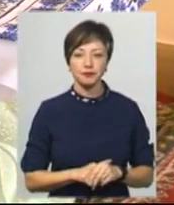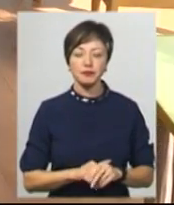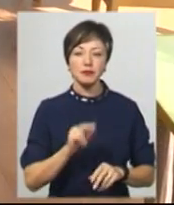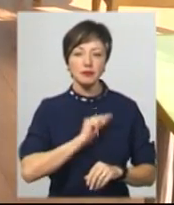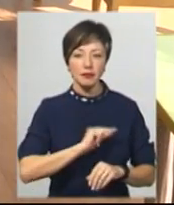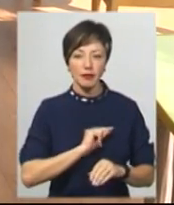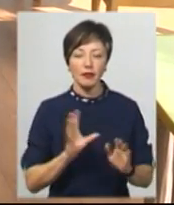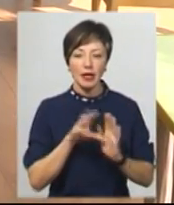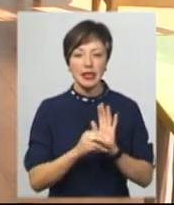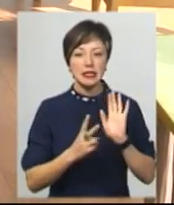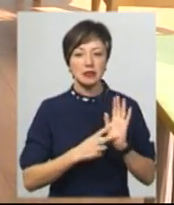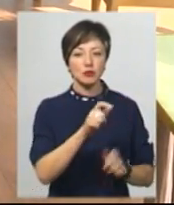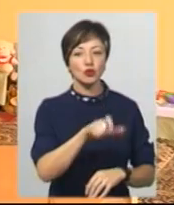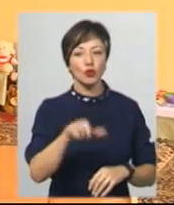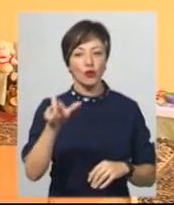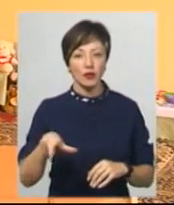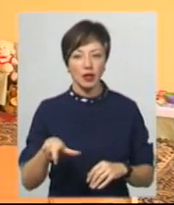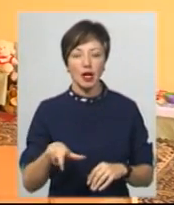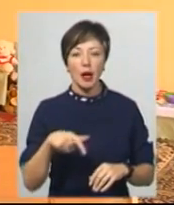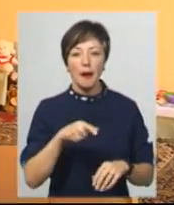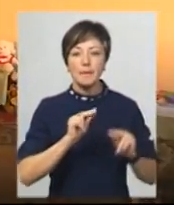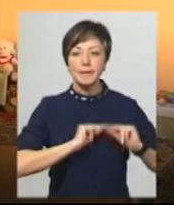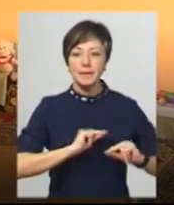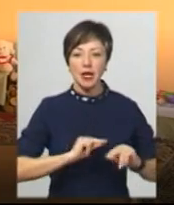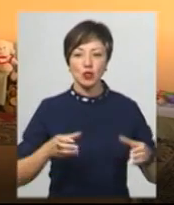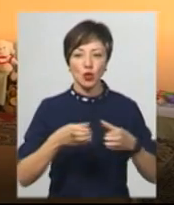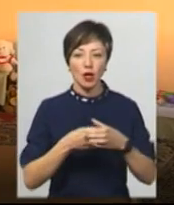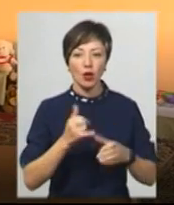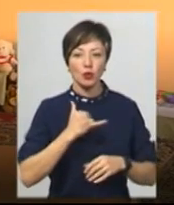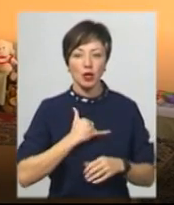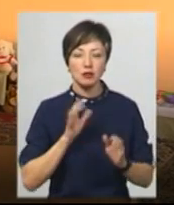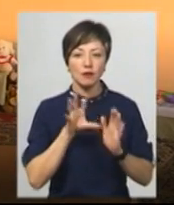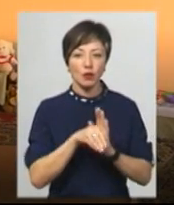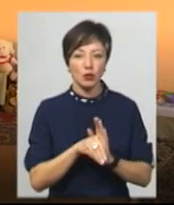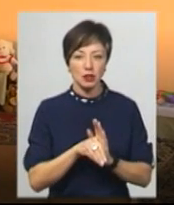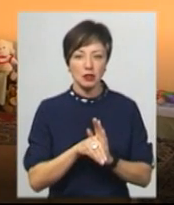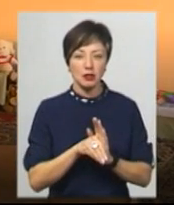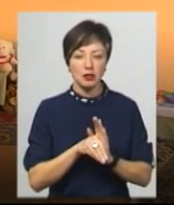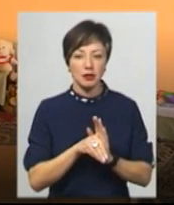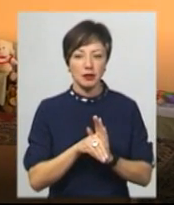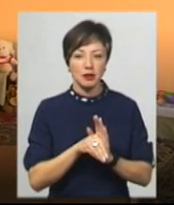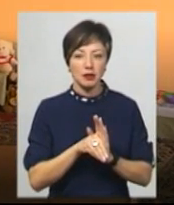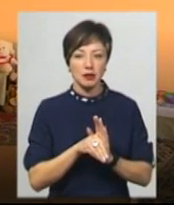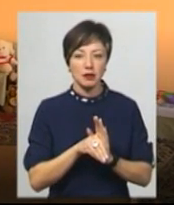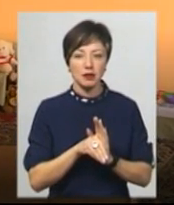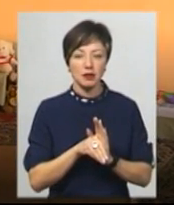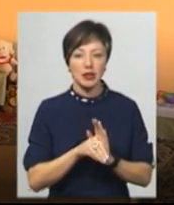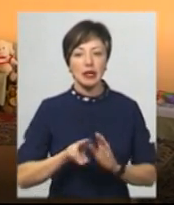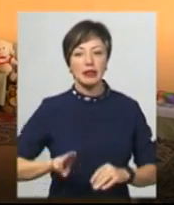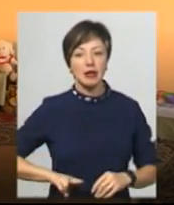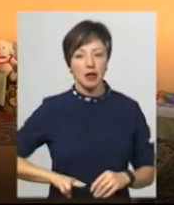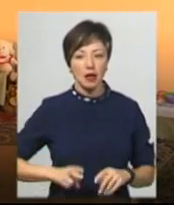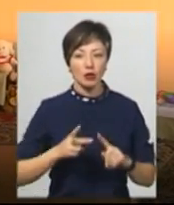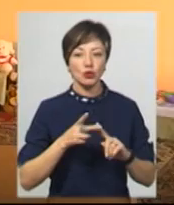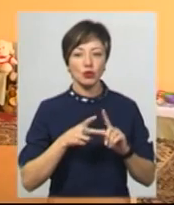складається самі чоловік, каже Людміна Мельник. Персонал в нас входить безпосередньо директор,